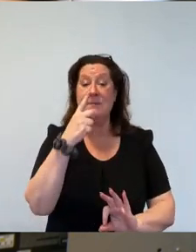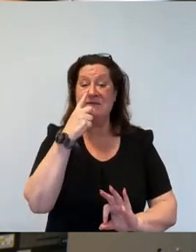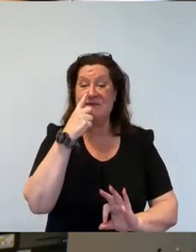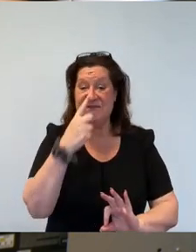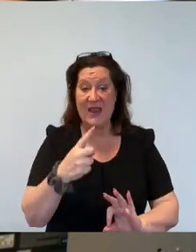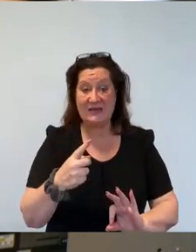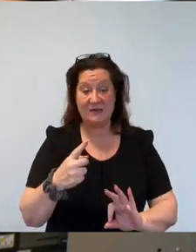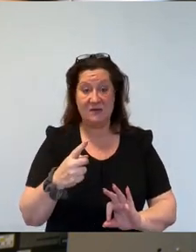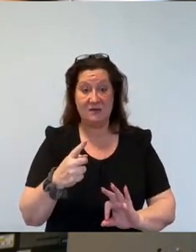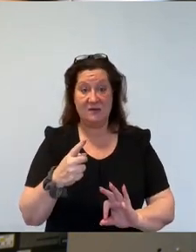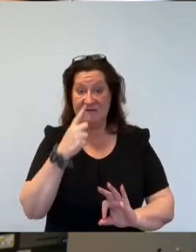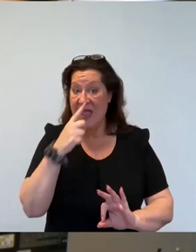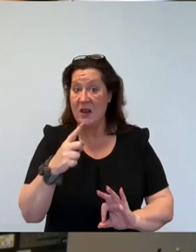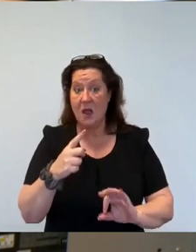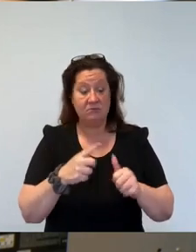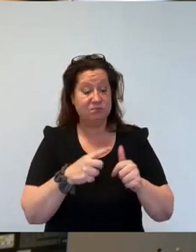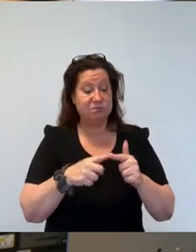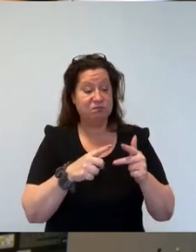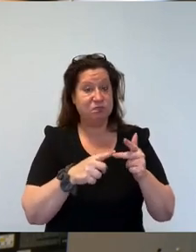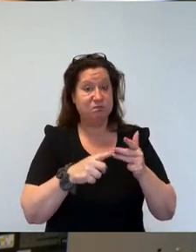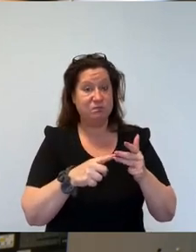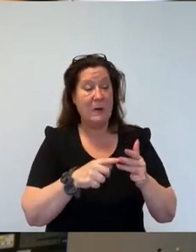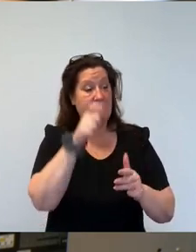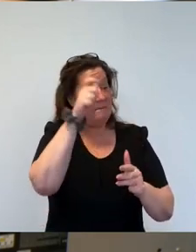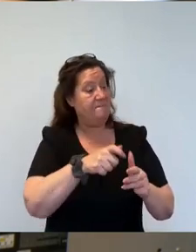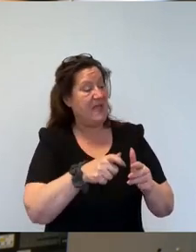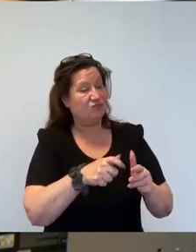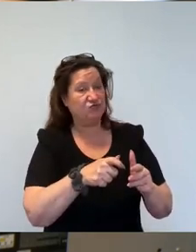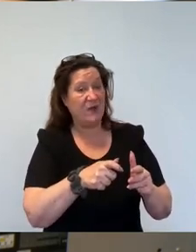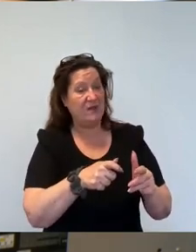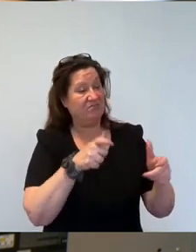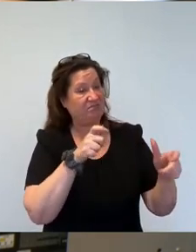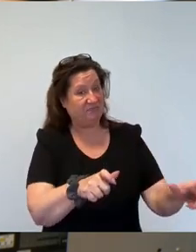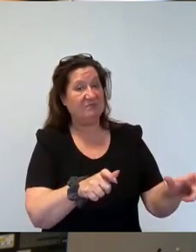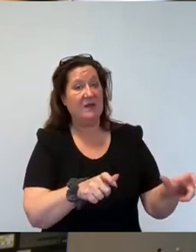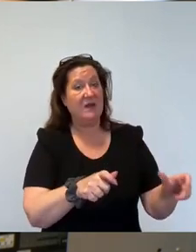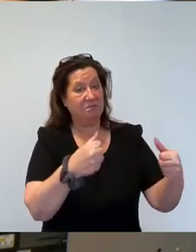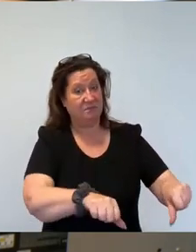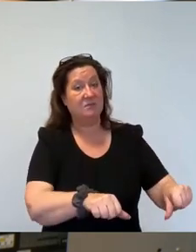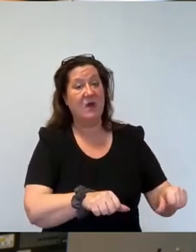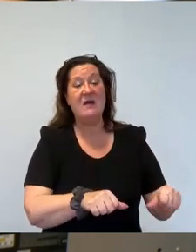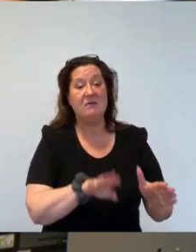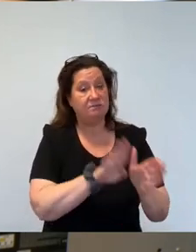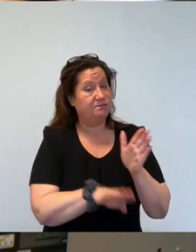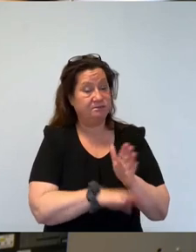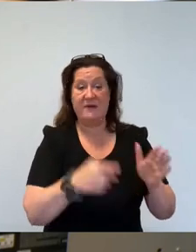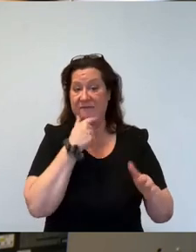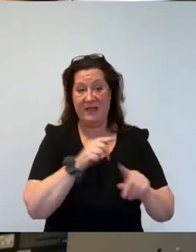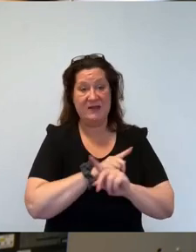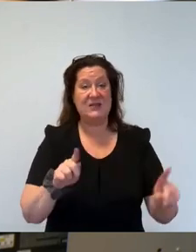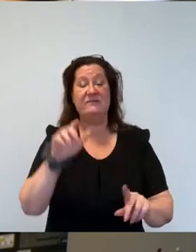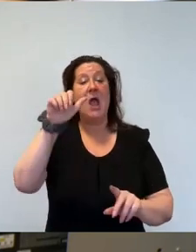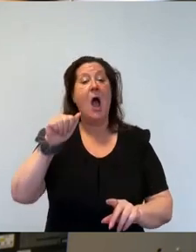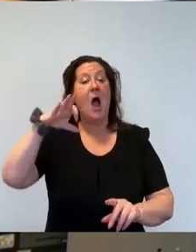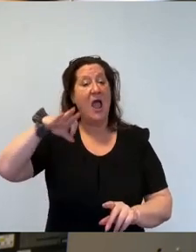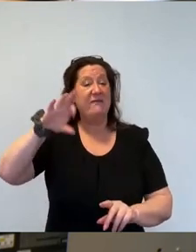dazu dient, Menschen zu gängeln und als Instrument der Schikane genutzt wird, wie Sie von der AfD das hier fordern. Aber auch die CDU